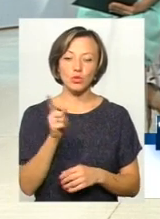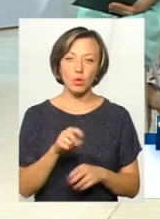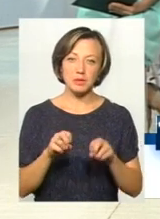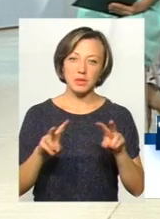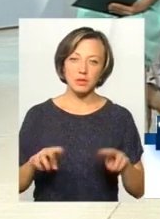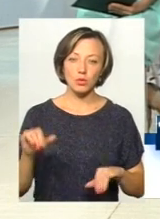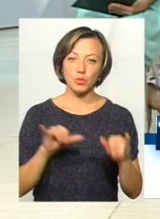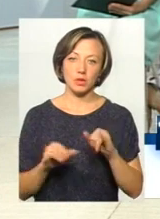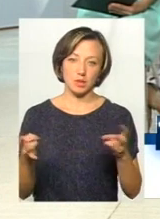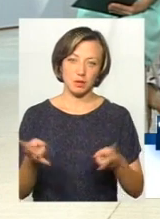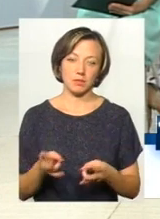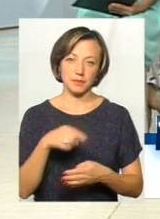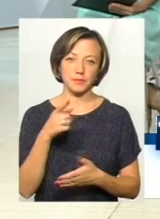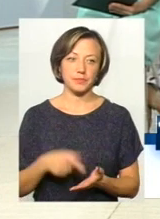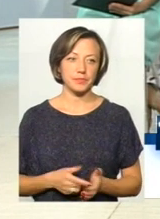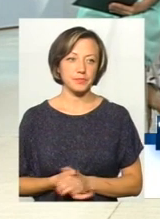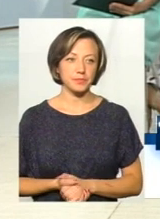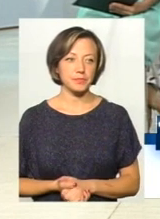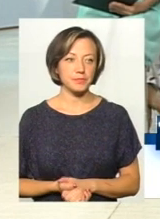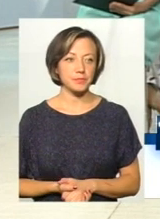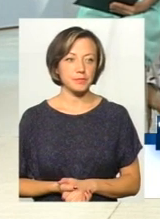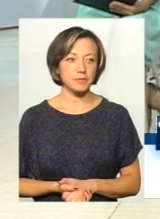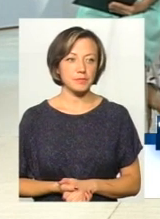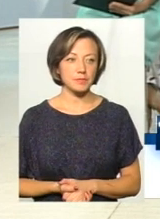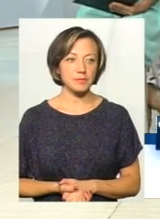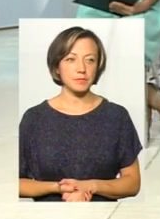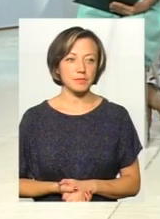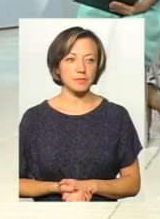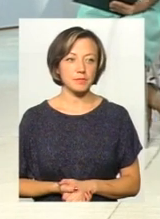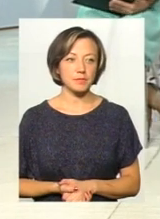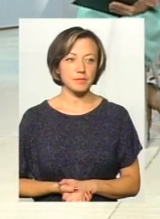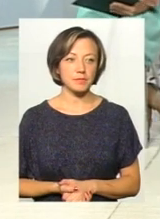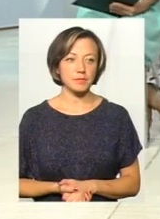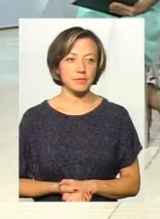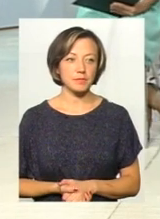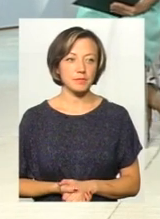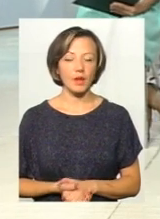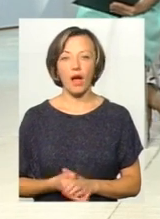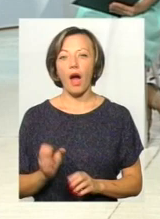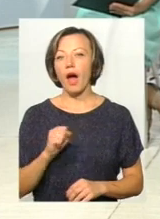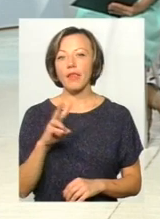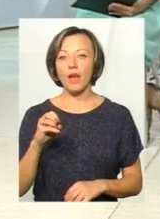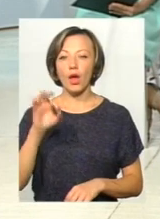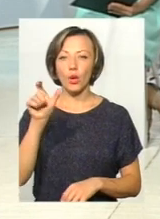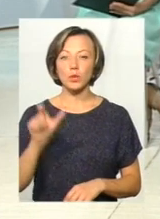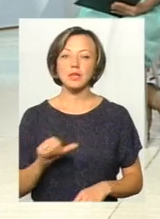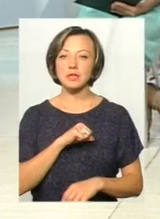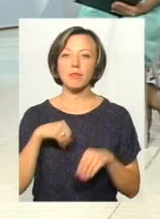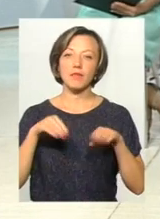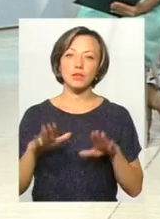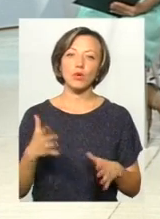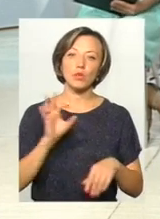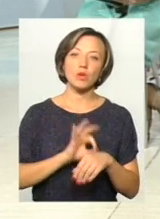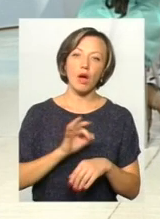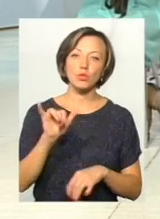фахівця, який їй на переконання саме лікаря потрібен? А не пацієнт сам вирішуватиме, який в нього